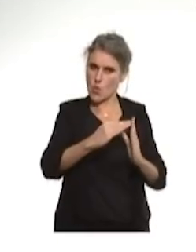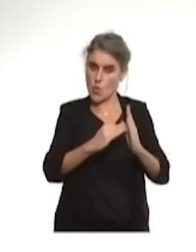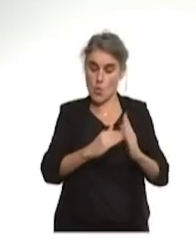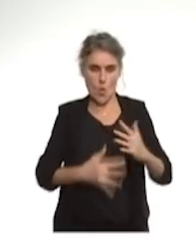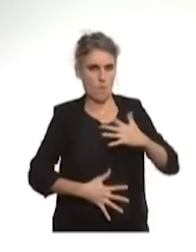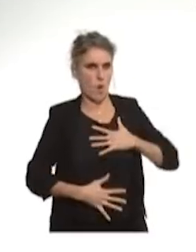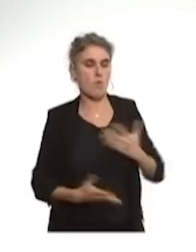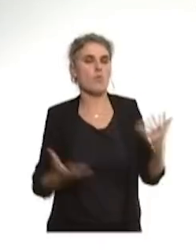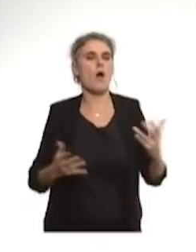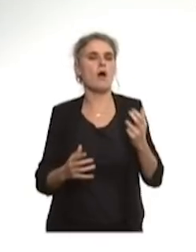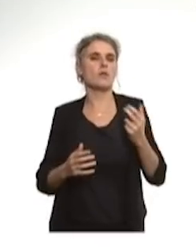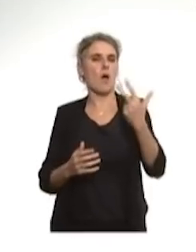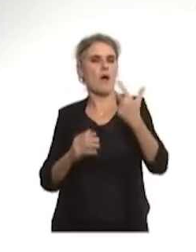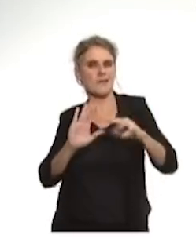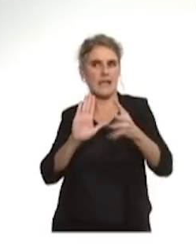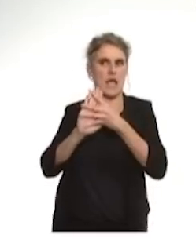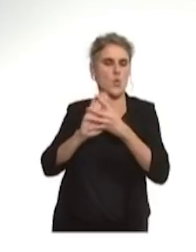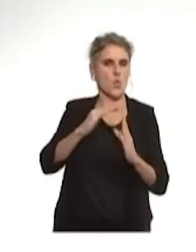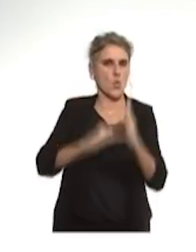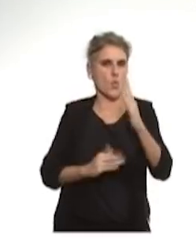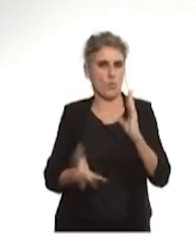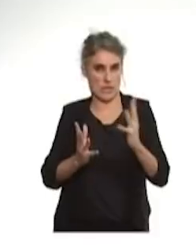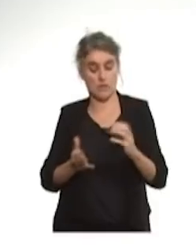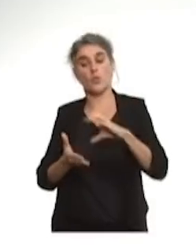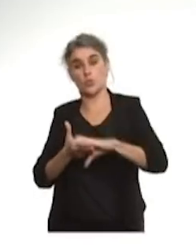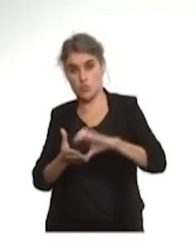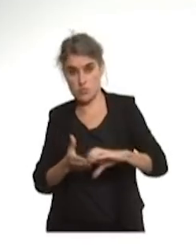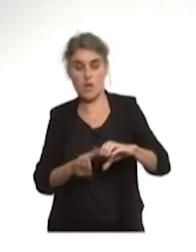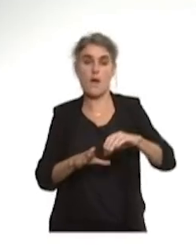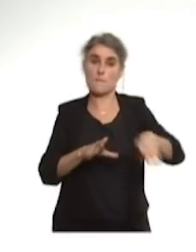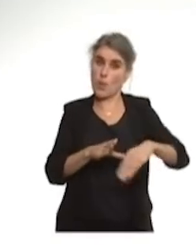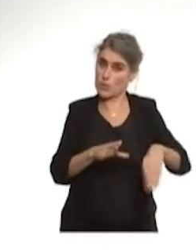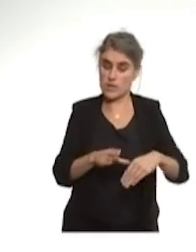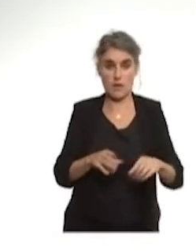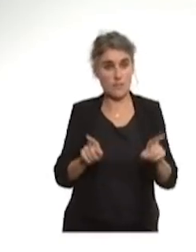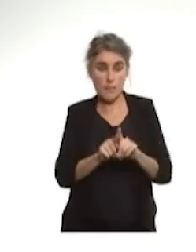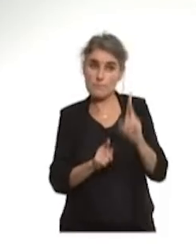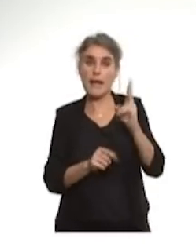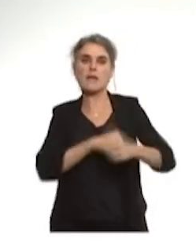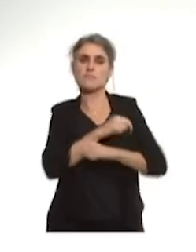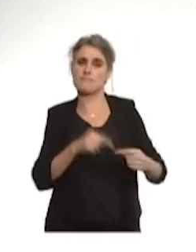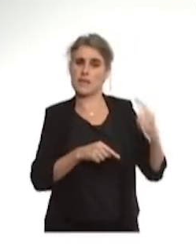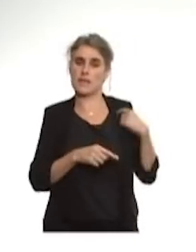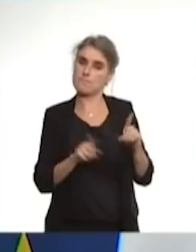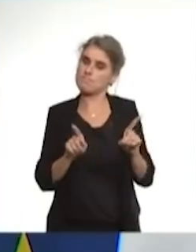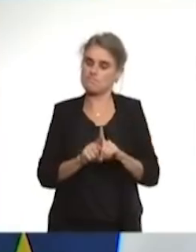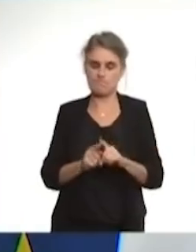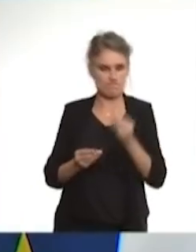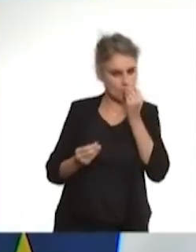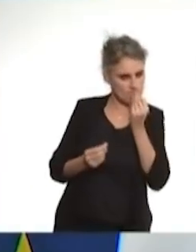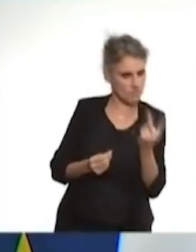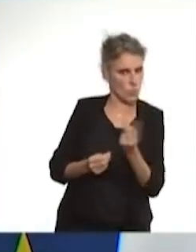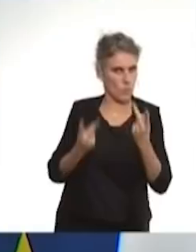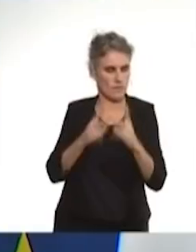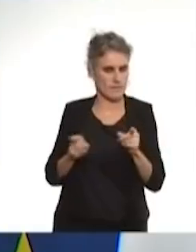indicateurs dans les prochains jours pour Toulouse et Montpellier. A l'instar de ce qui a été fait pour Paris la semaine dernière, nous nous donnons quelques